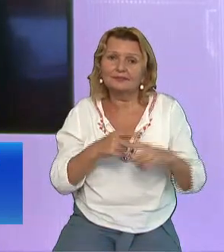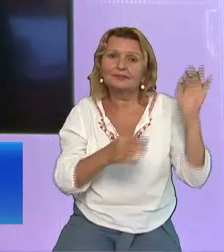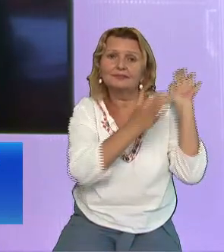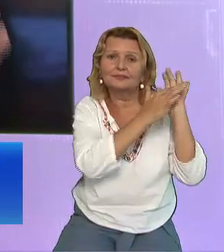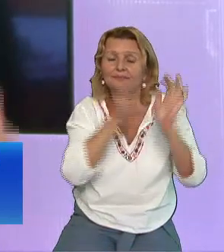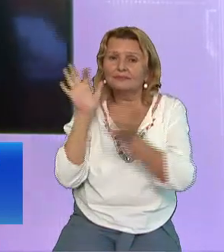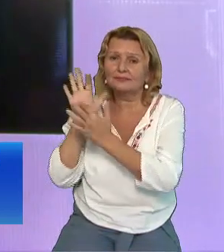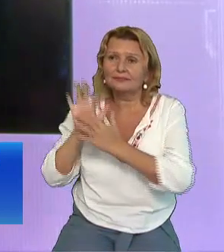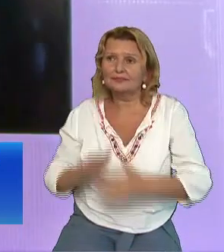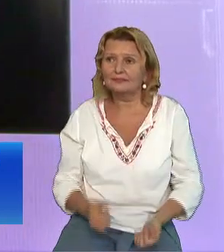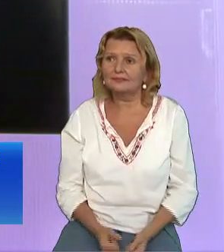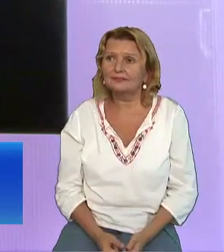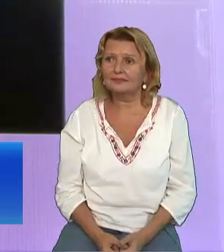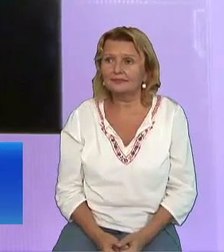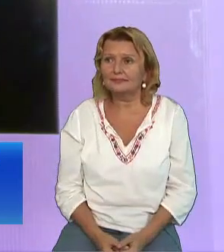În această după amiază